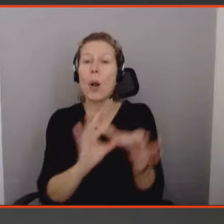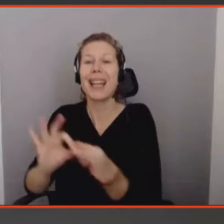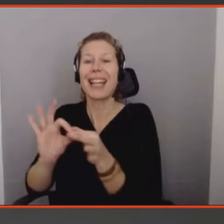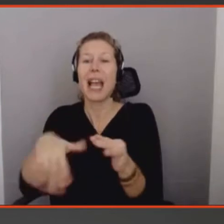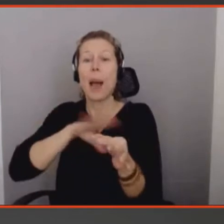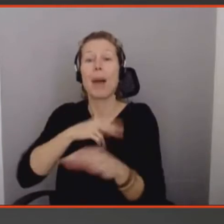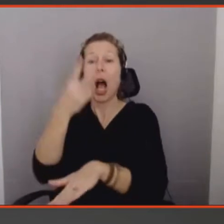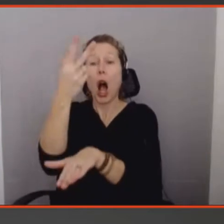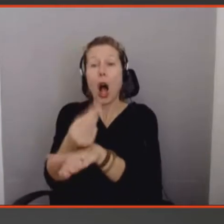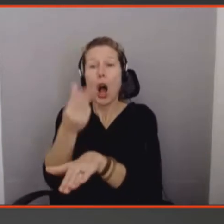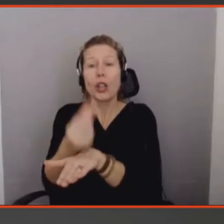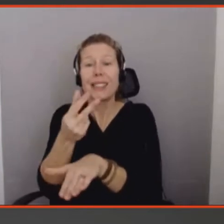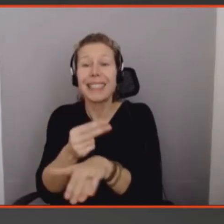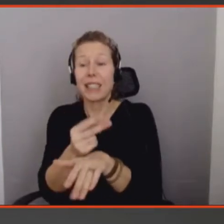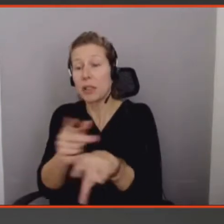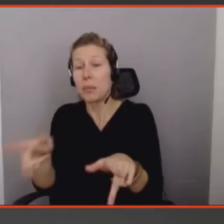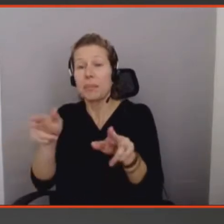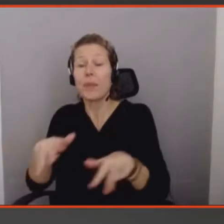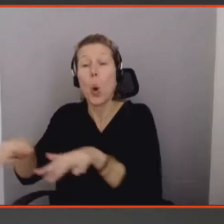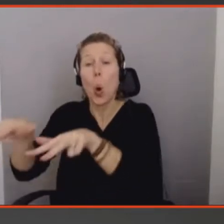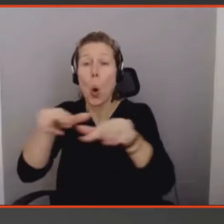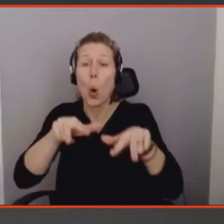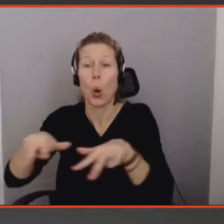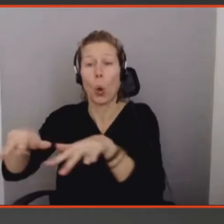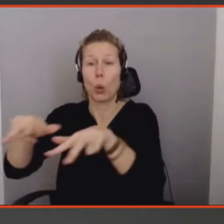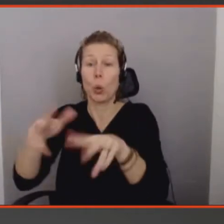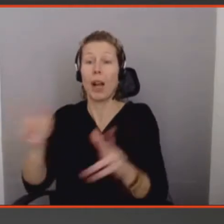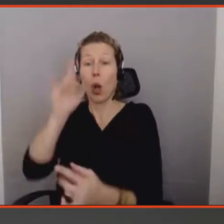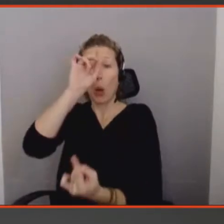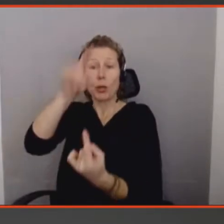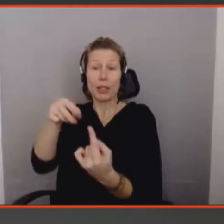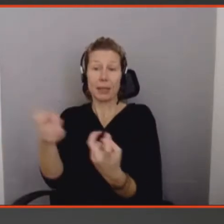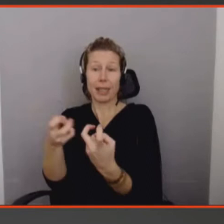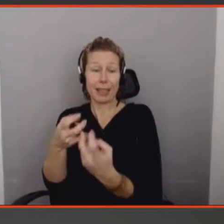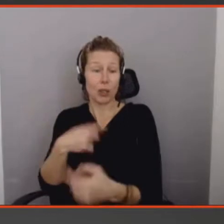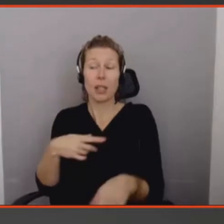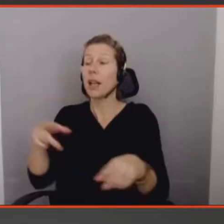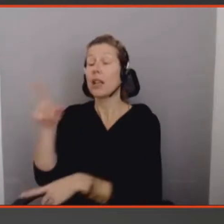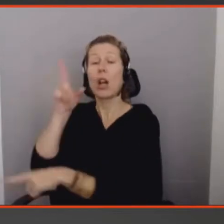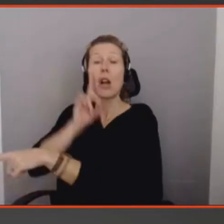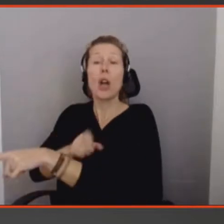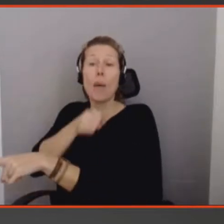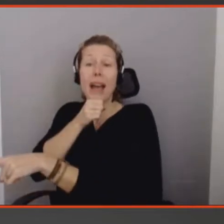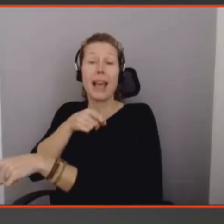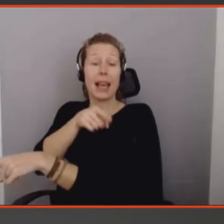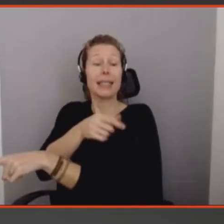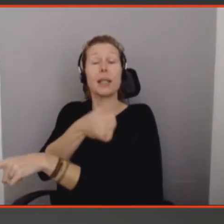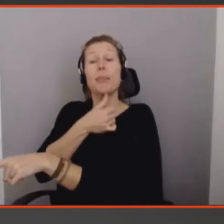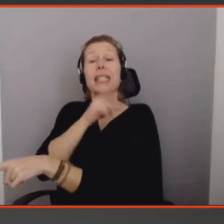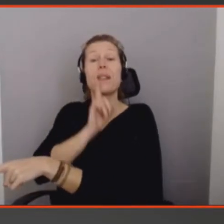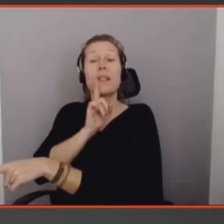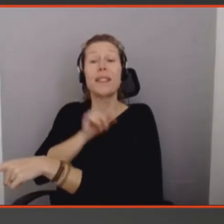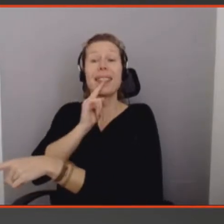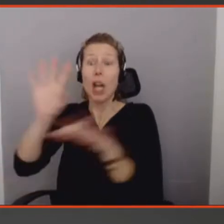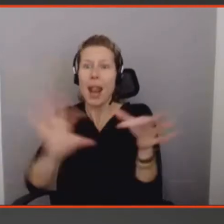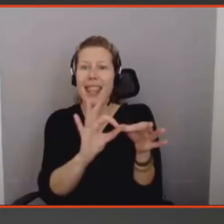le but,'est de créer du lien entre une grand-mère et sa petite-fille. En partant du principe que bien qu'on est sur des technologies qui sont de plus en plus développées partout,